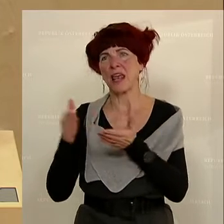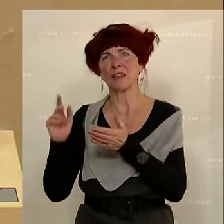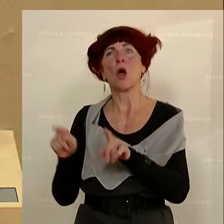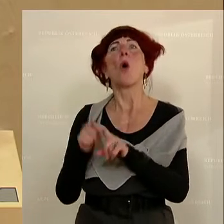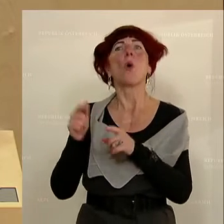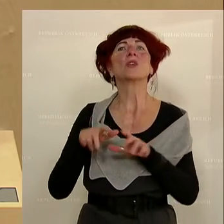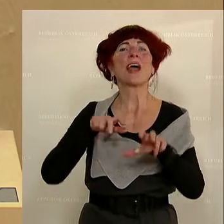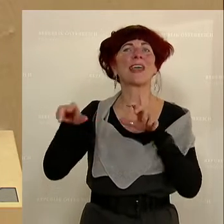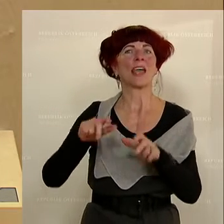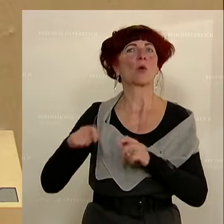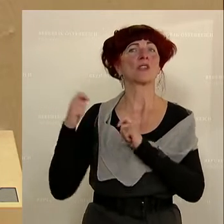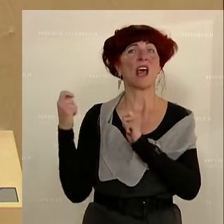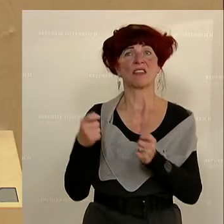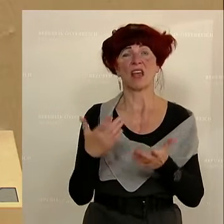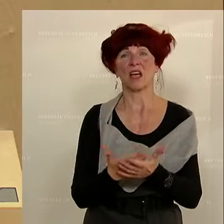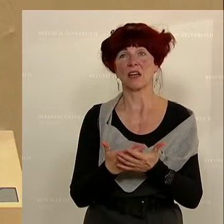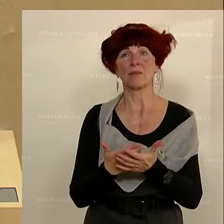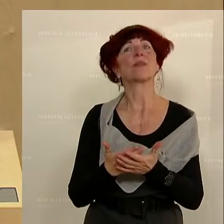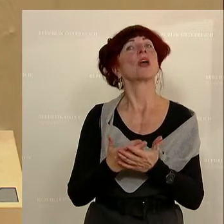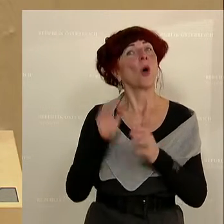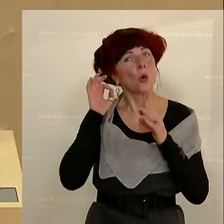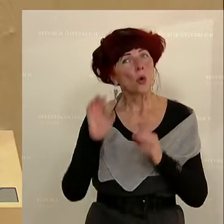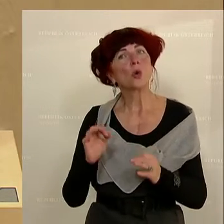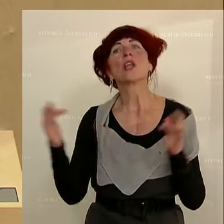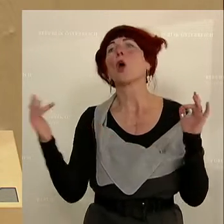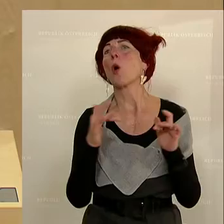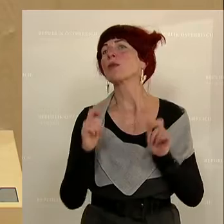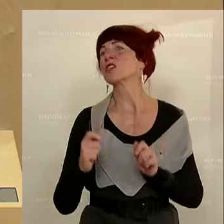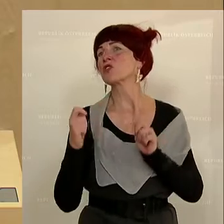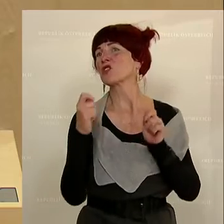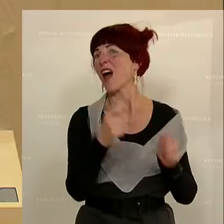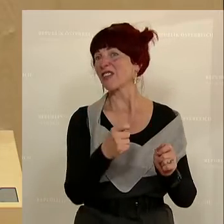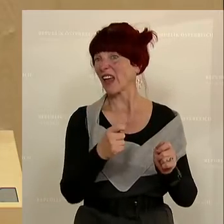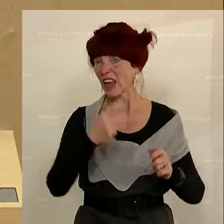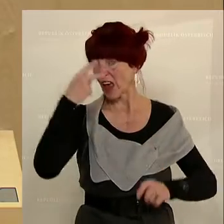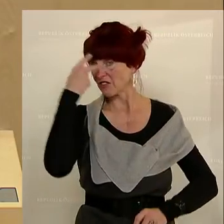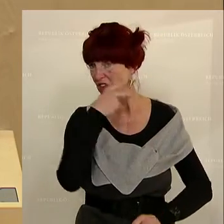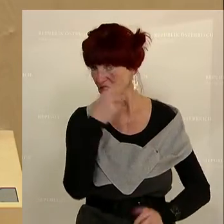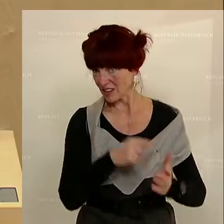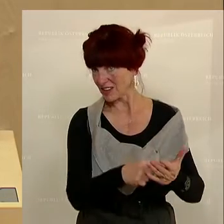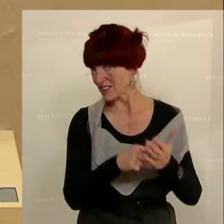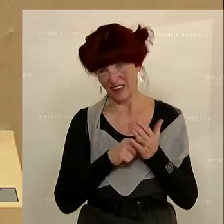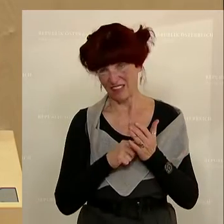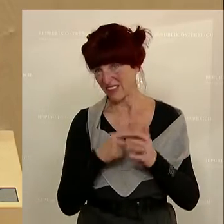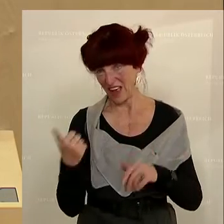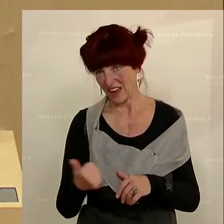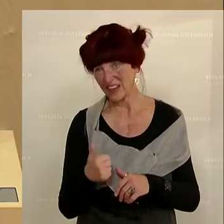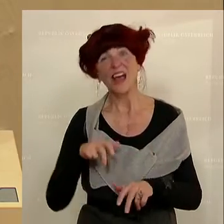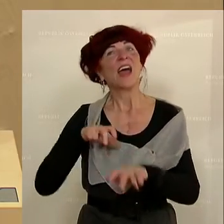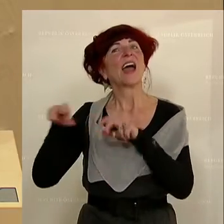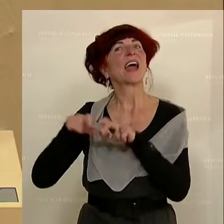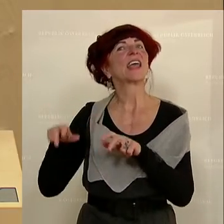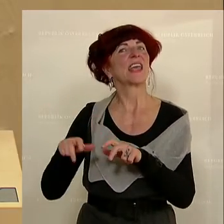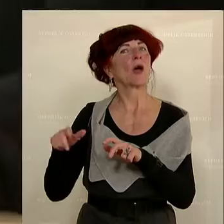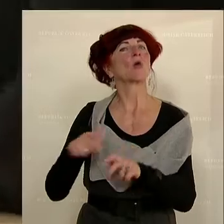übliche Muster, anstatt guten Oppositionsanträgen ihre Zustimmung zu erteilen, schreiben die Regierungsfraktionen ähnliche